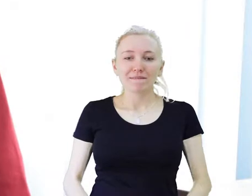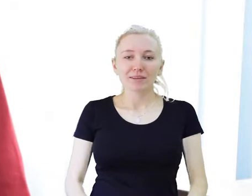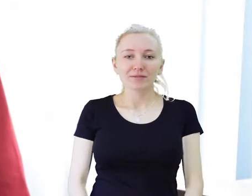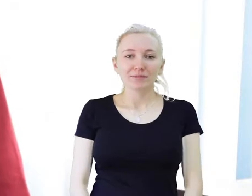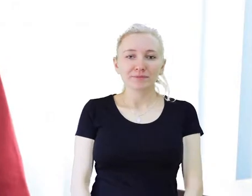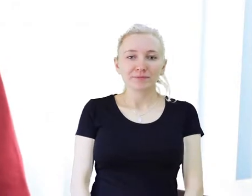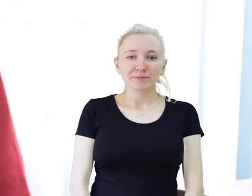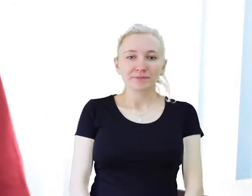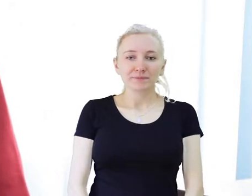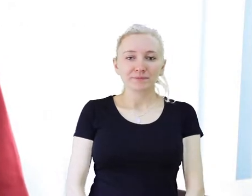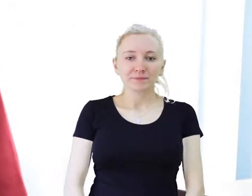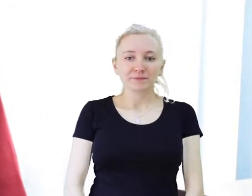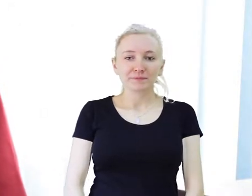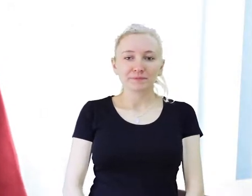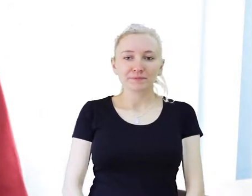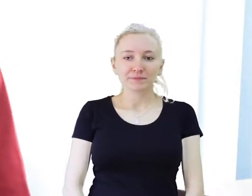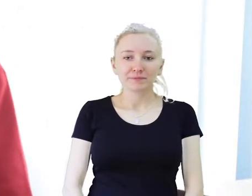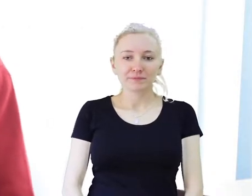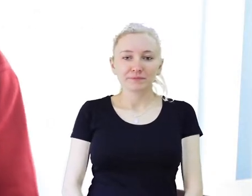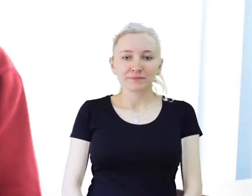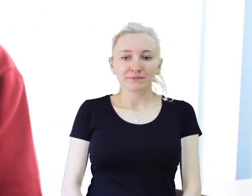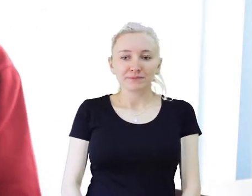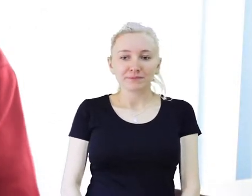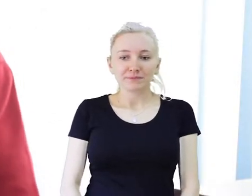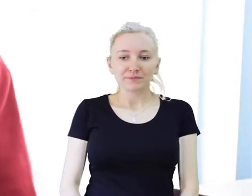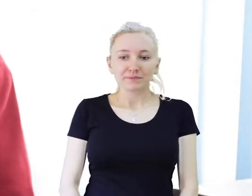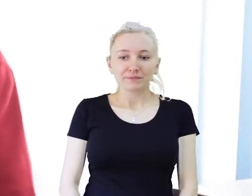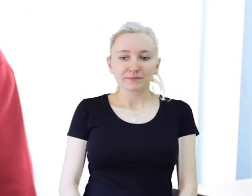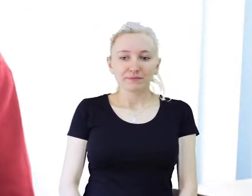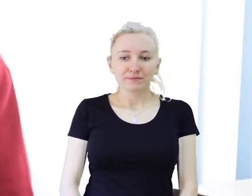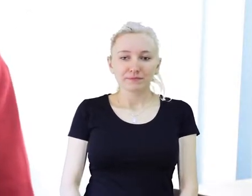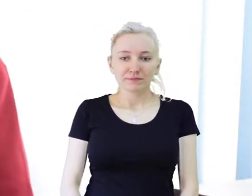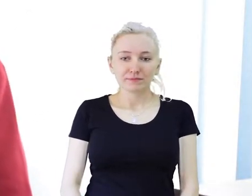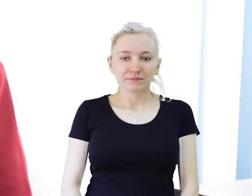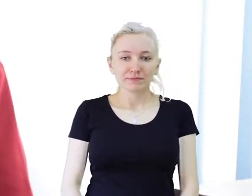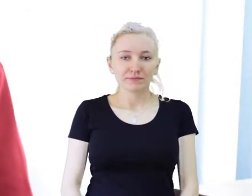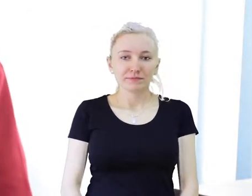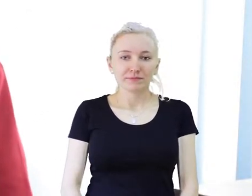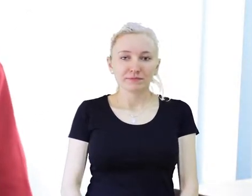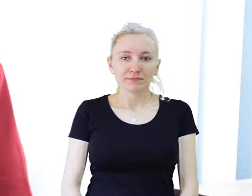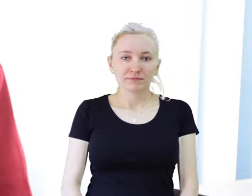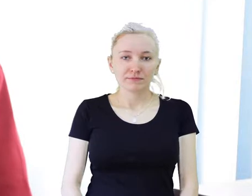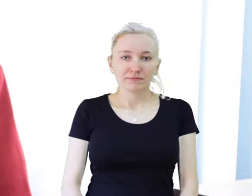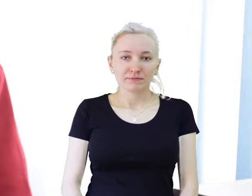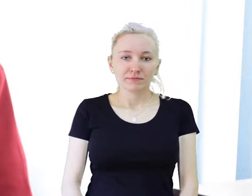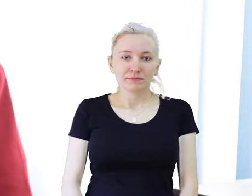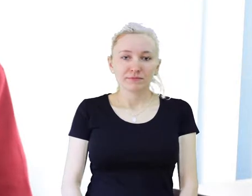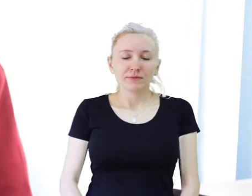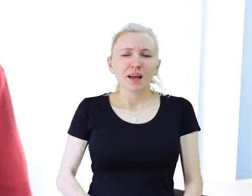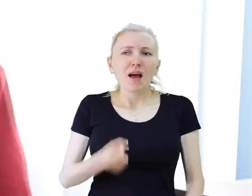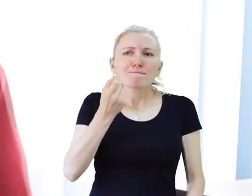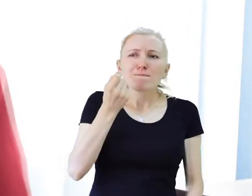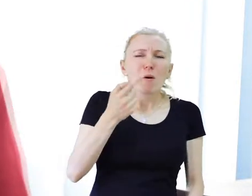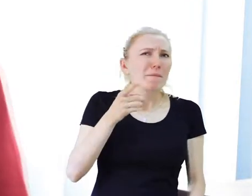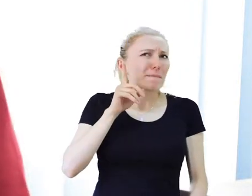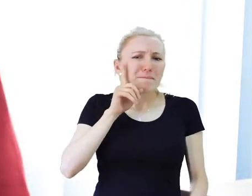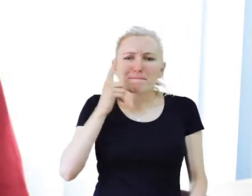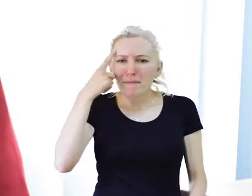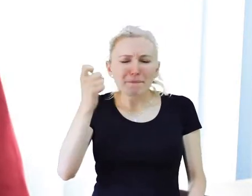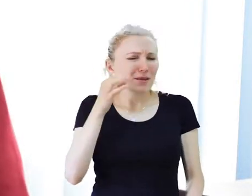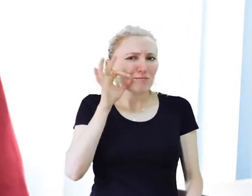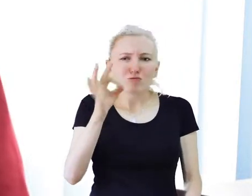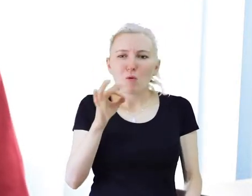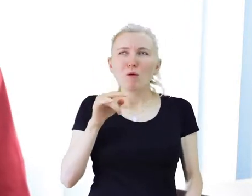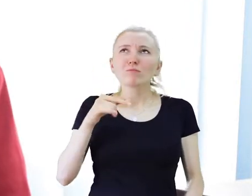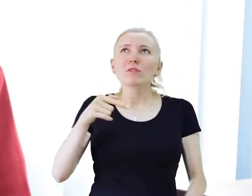początku, kiedy się nie zna człowieka, gdzieś sięgnie po raz pierwszy. No i próbuje się nawiązać jakiś kontakt. To ten